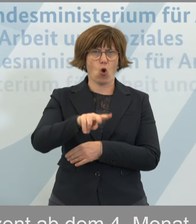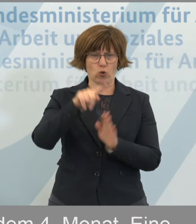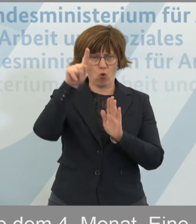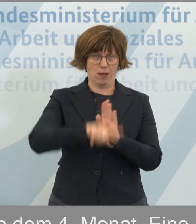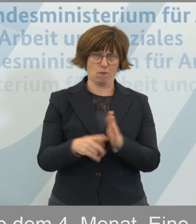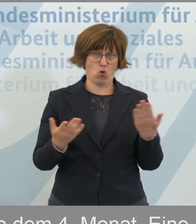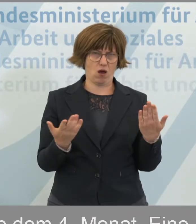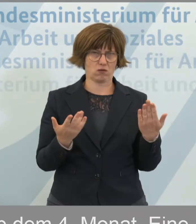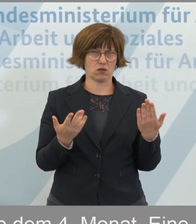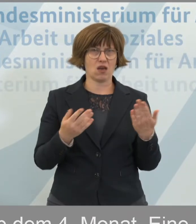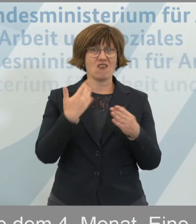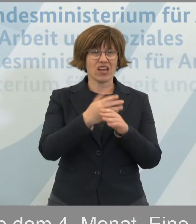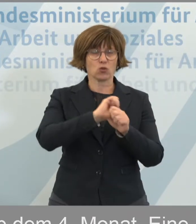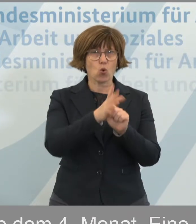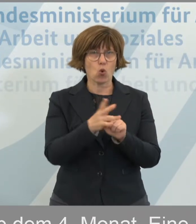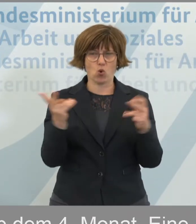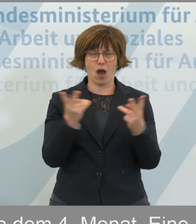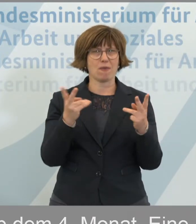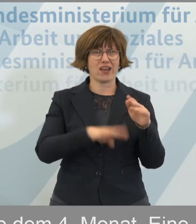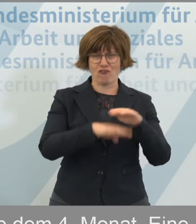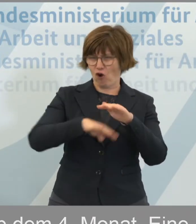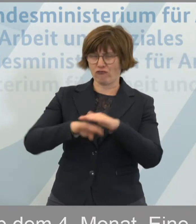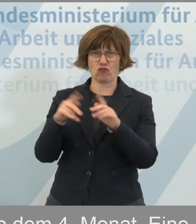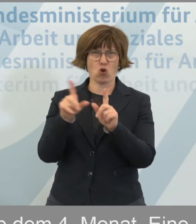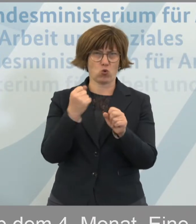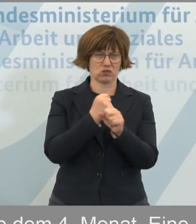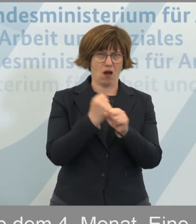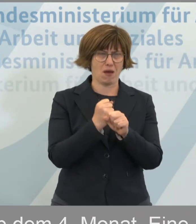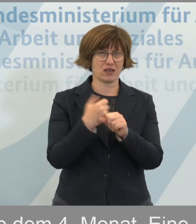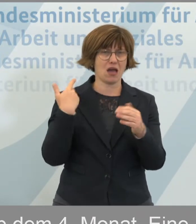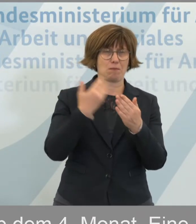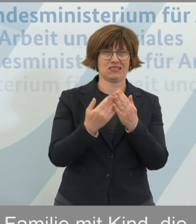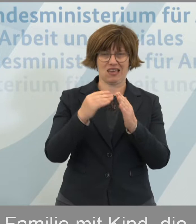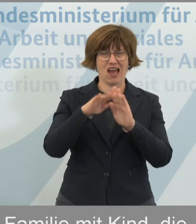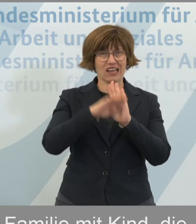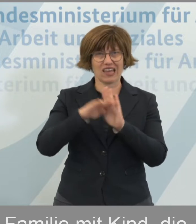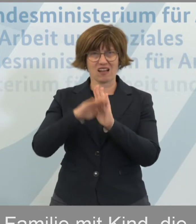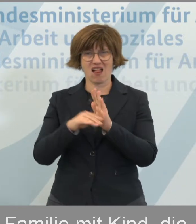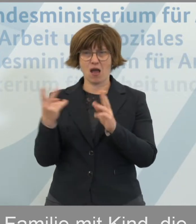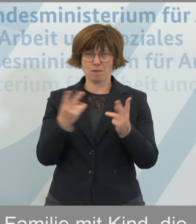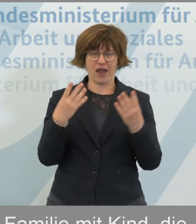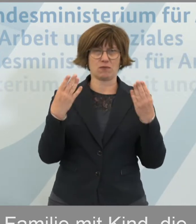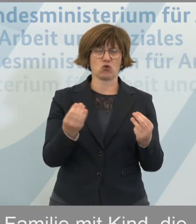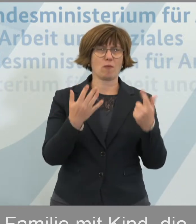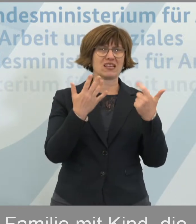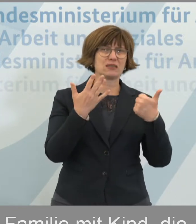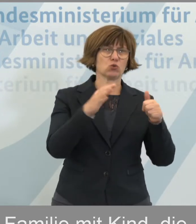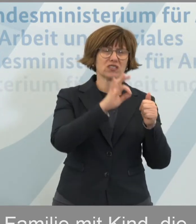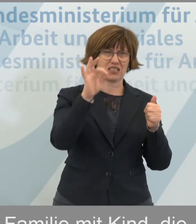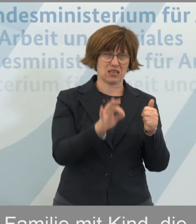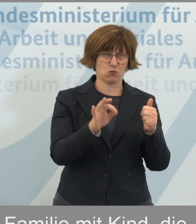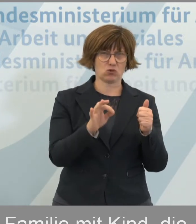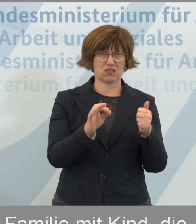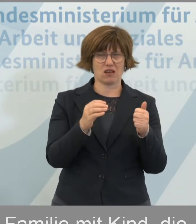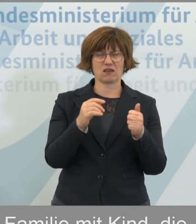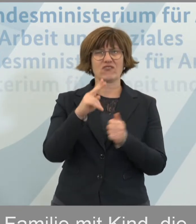im Monat. Wegen Corona gehen jetzt beide in volle Kurzarbeit. Nach der bisherigen Regel bekommen die beiden dann 67 Prozent ihres